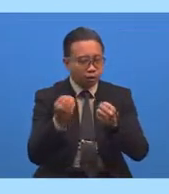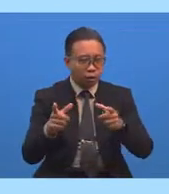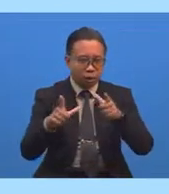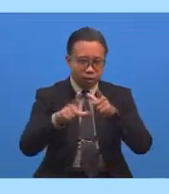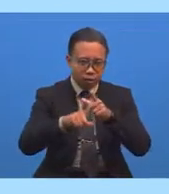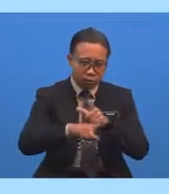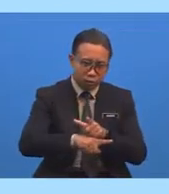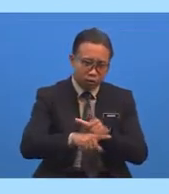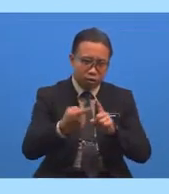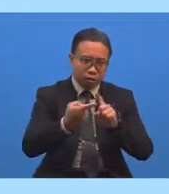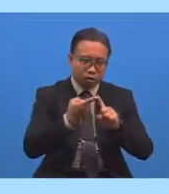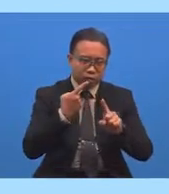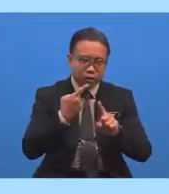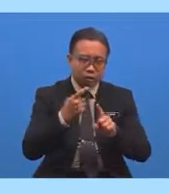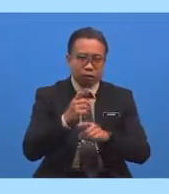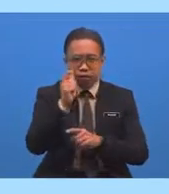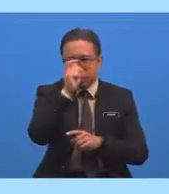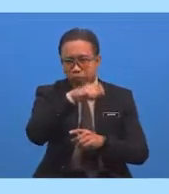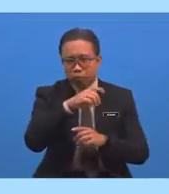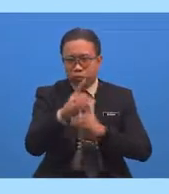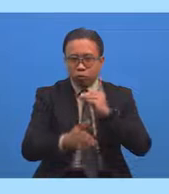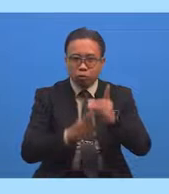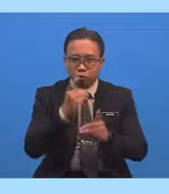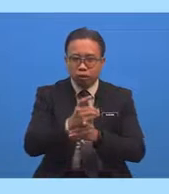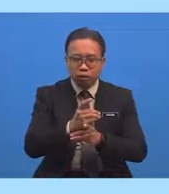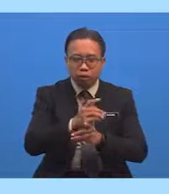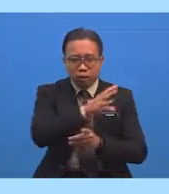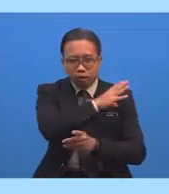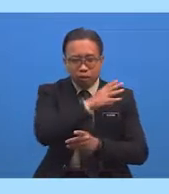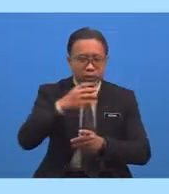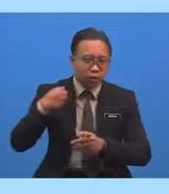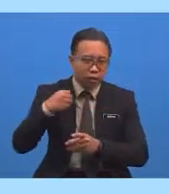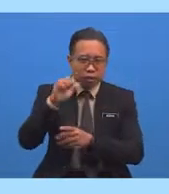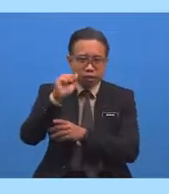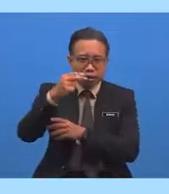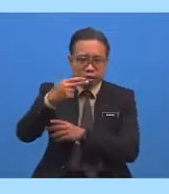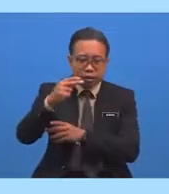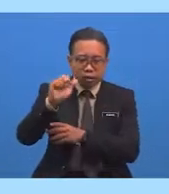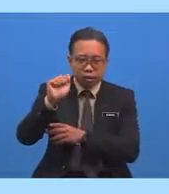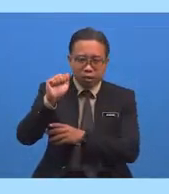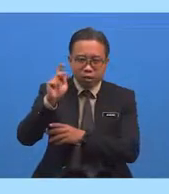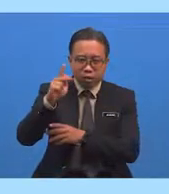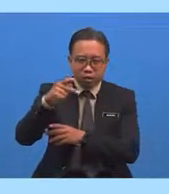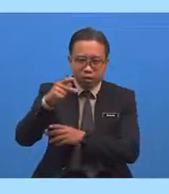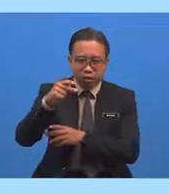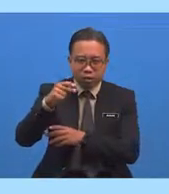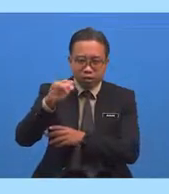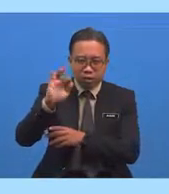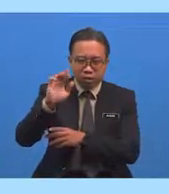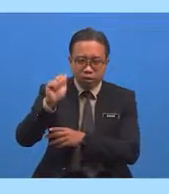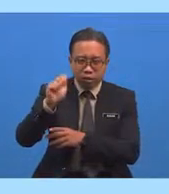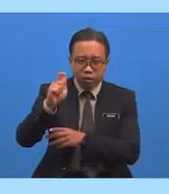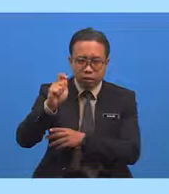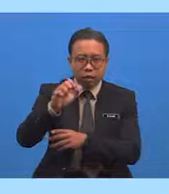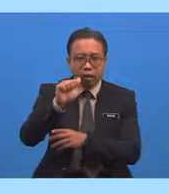Daripada sifat Daripada fitnah dunia Dan akhirat Iaitu Azab kubur